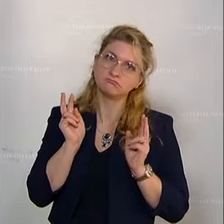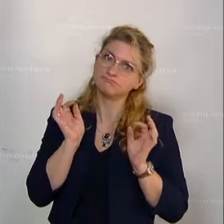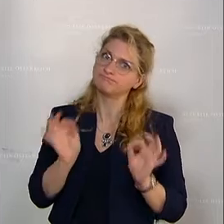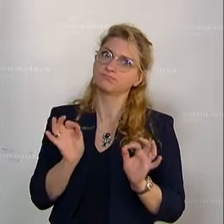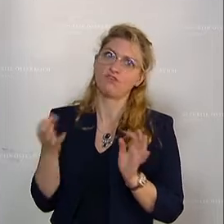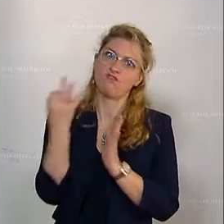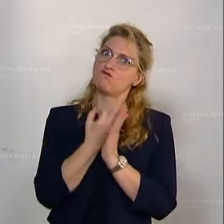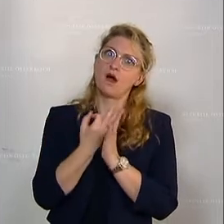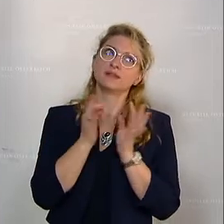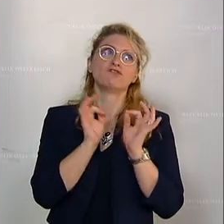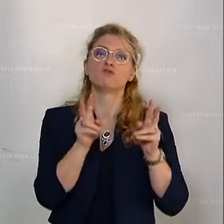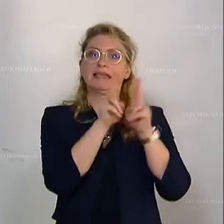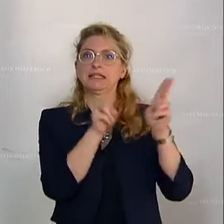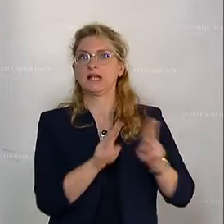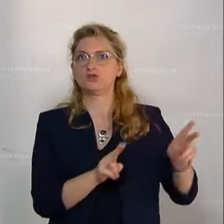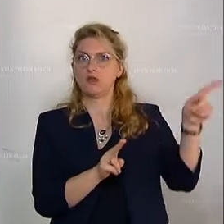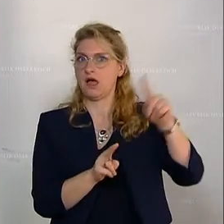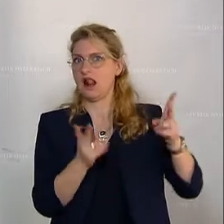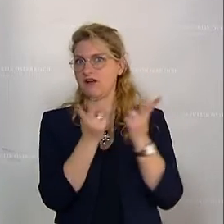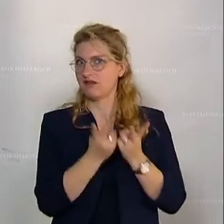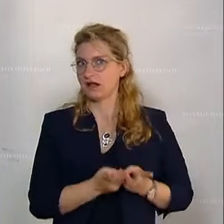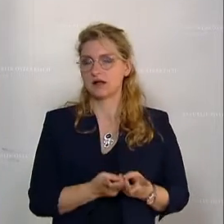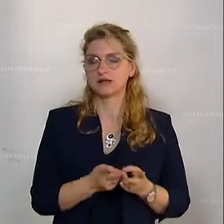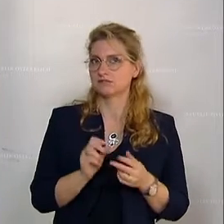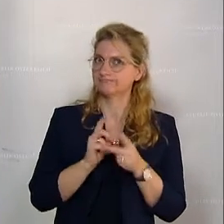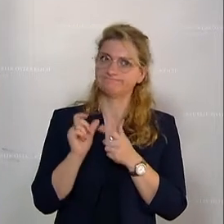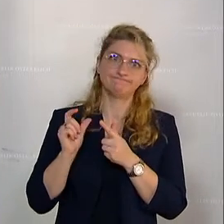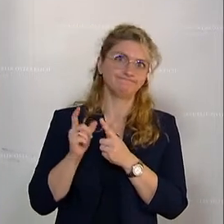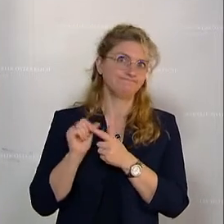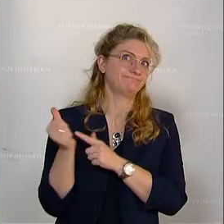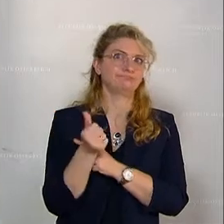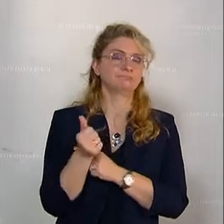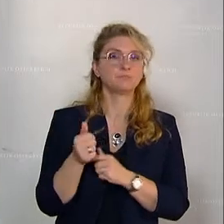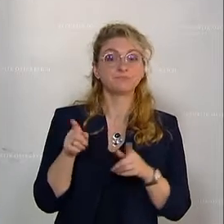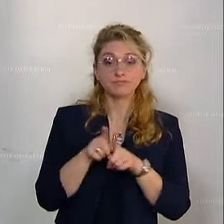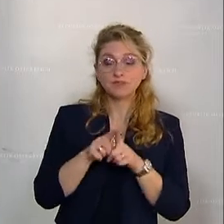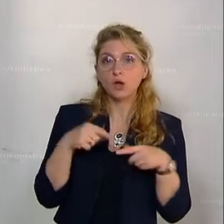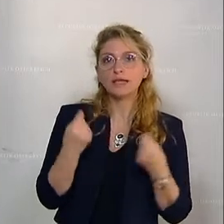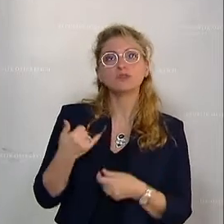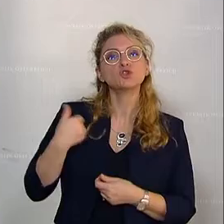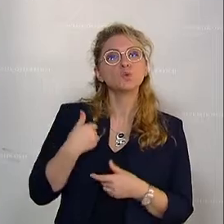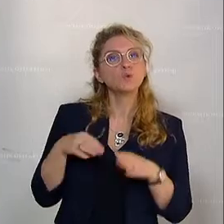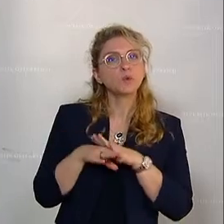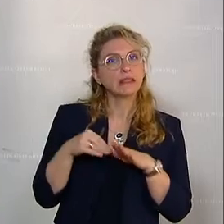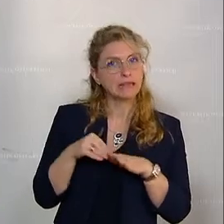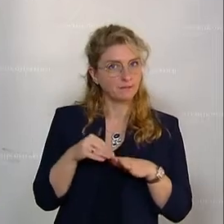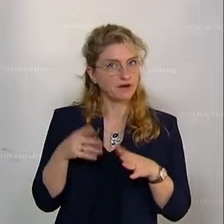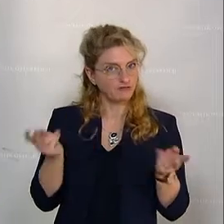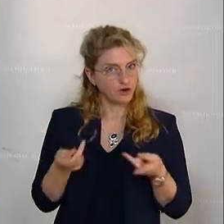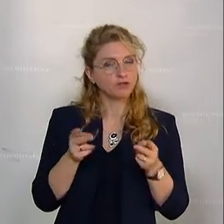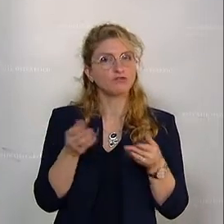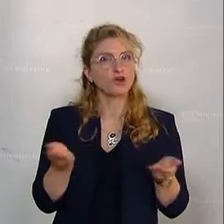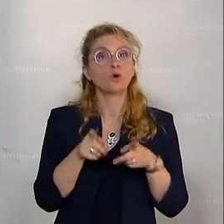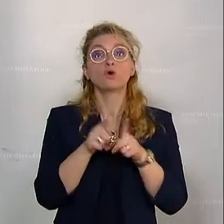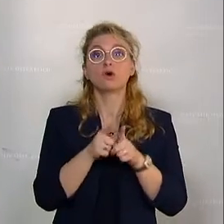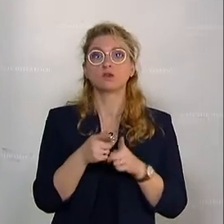im internationalen Vergleich. Es wird eine ordentliche Investförderung und eine Jungübernehmerförderung geben, die weitere Innovationen